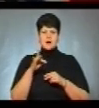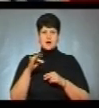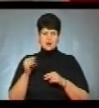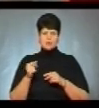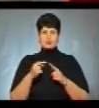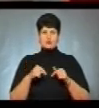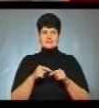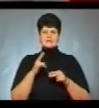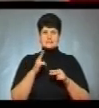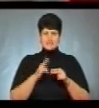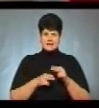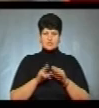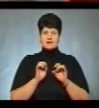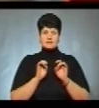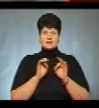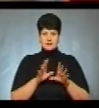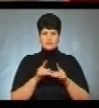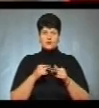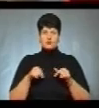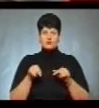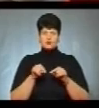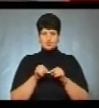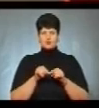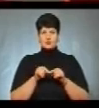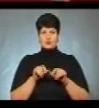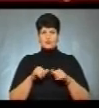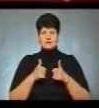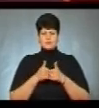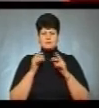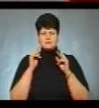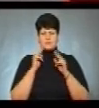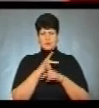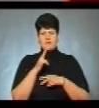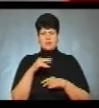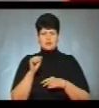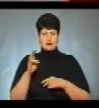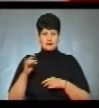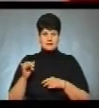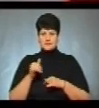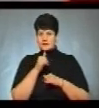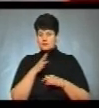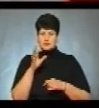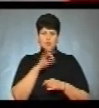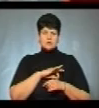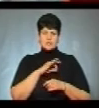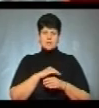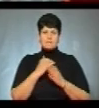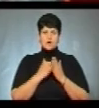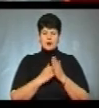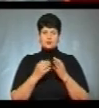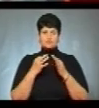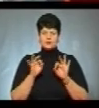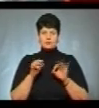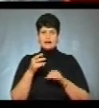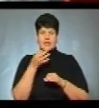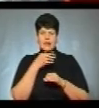голосів з дільниці, яка подала в окружну комісію недостовірні дані. Не змогли скористатися програмою «Доступні ліки»